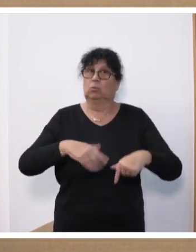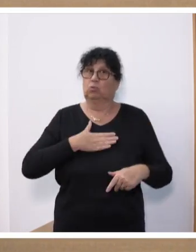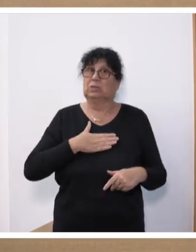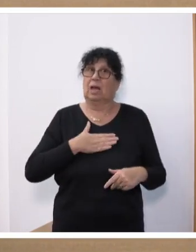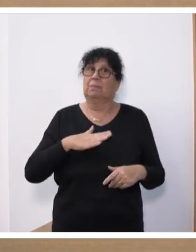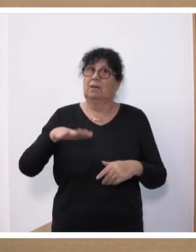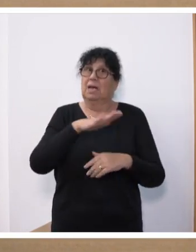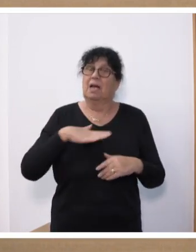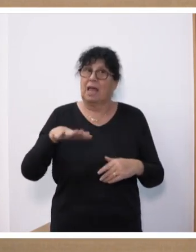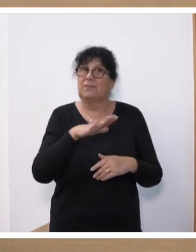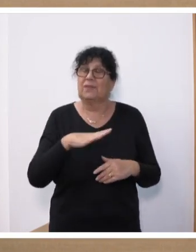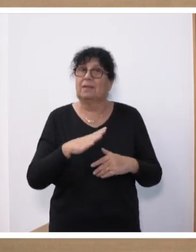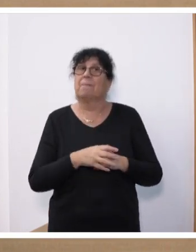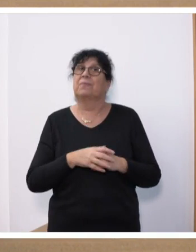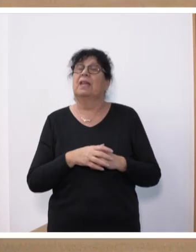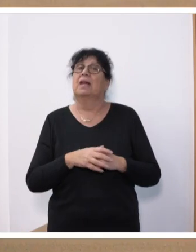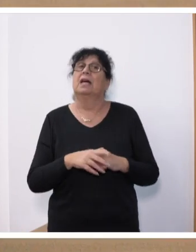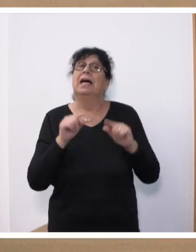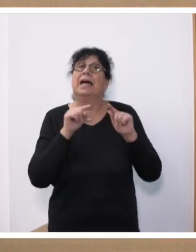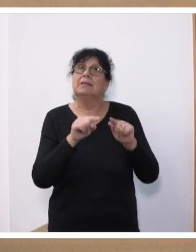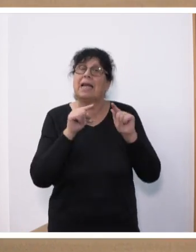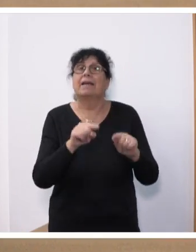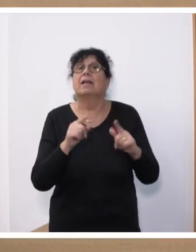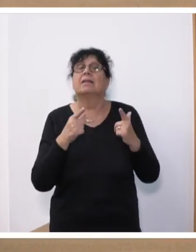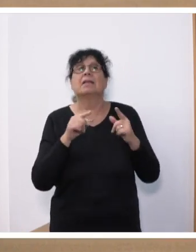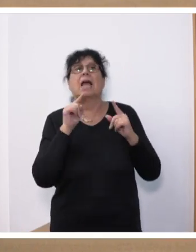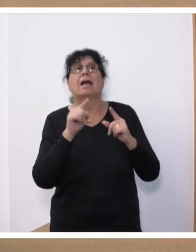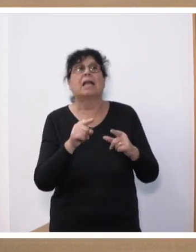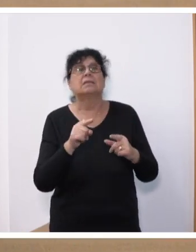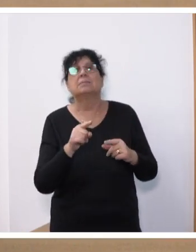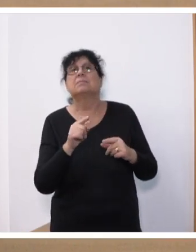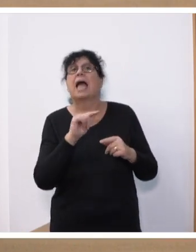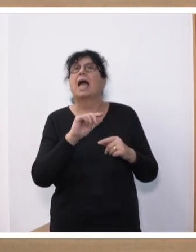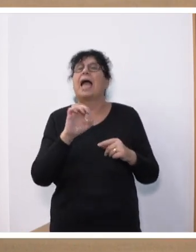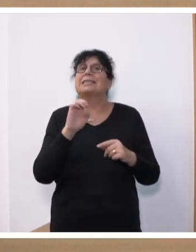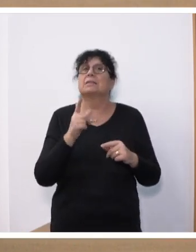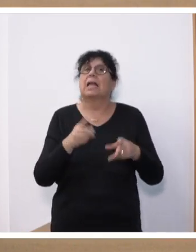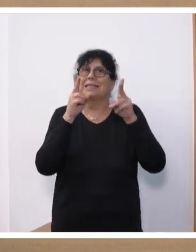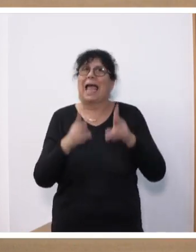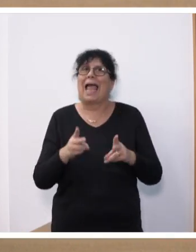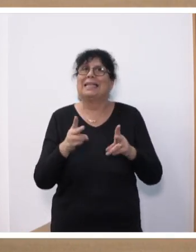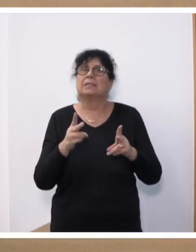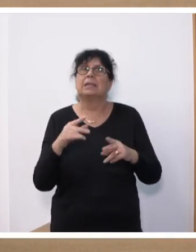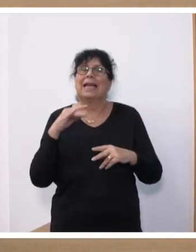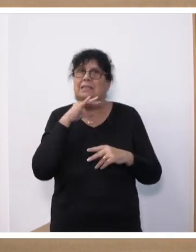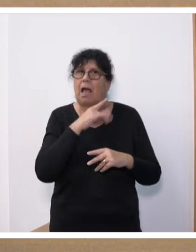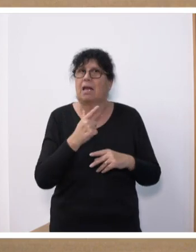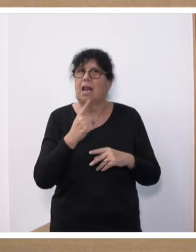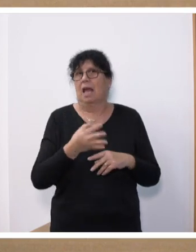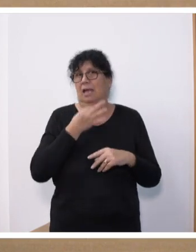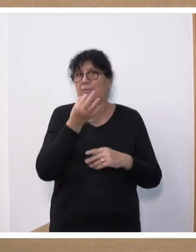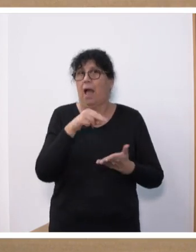die Shoah ausging, in denen das Existenzrecht Israels infrage gestellt